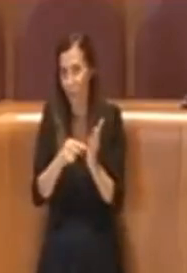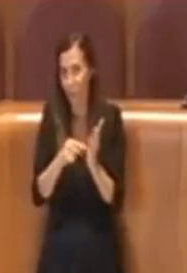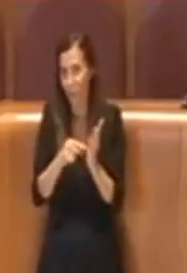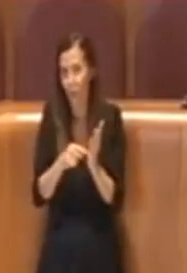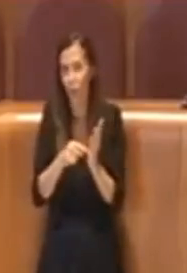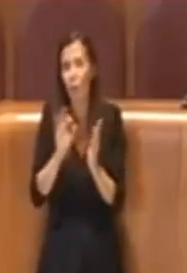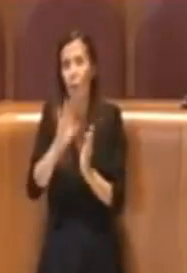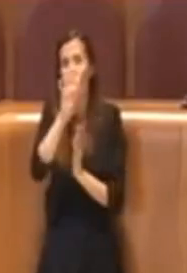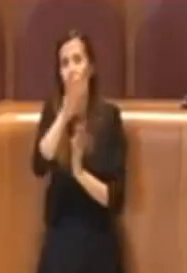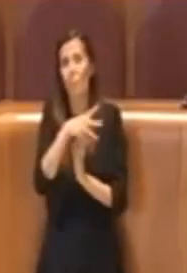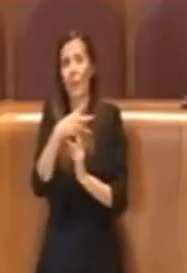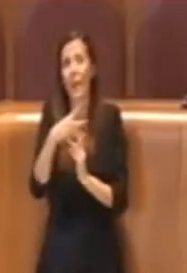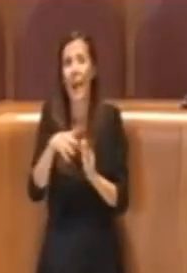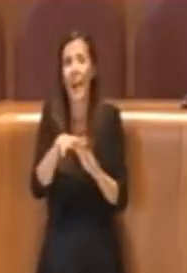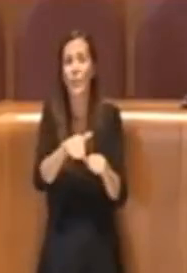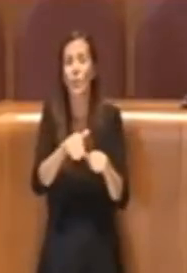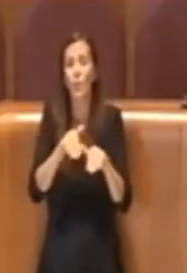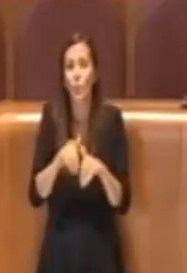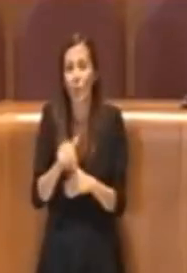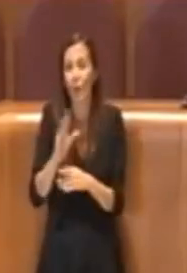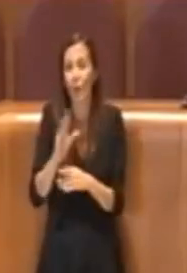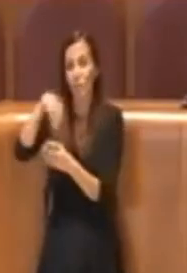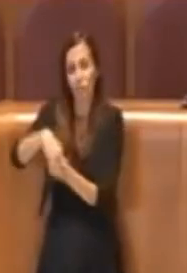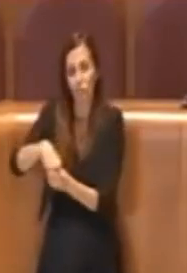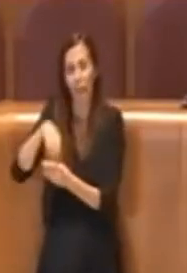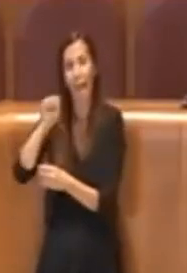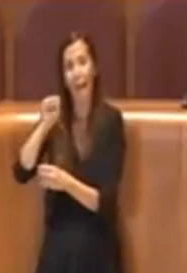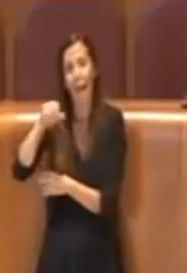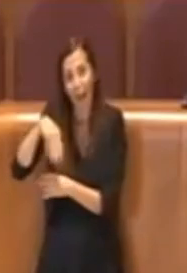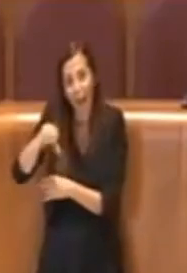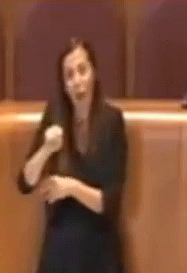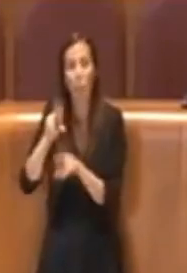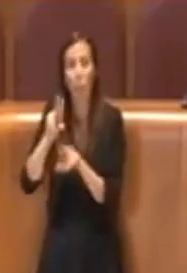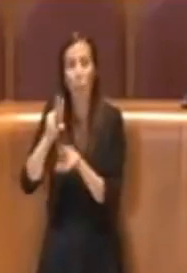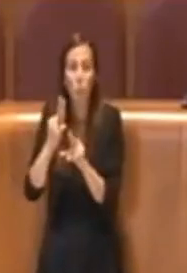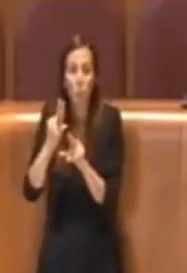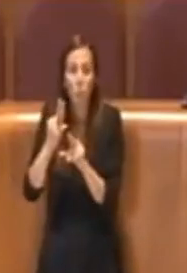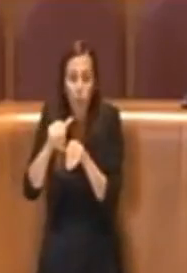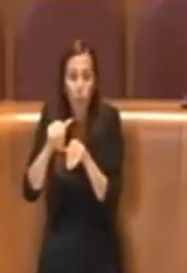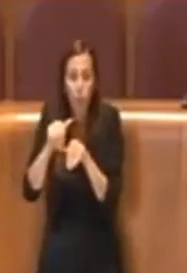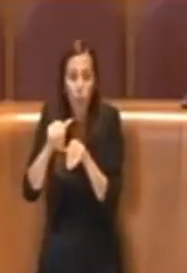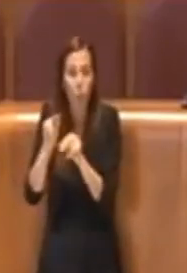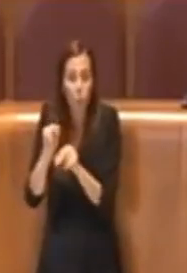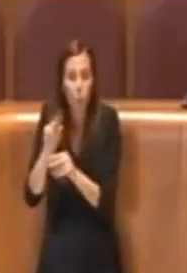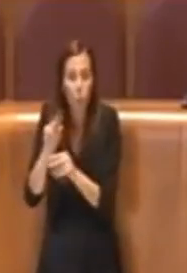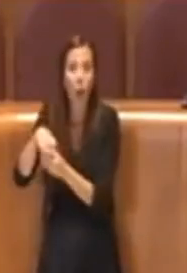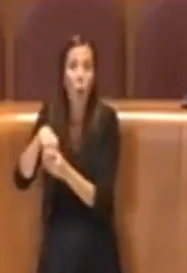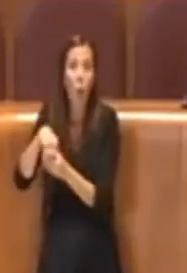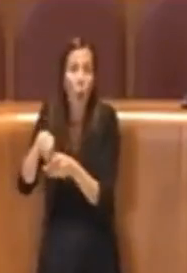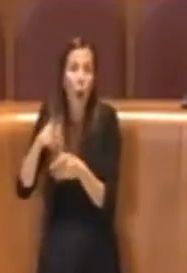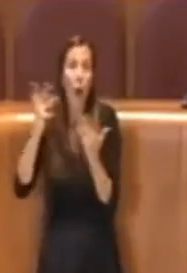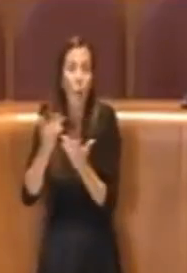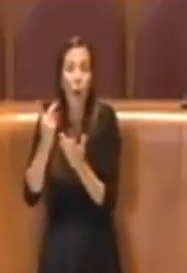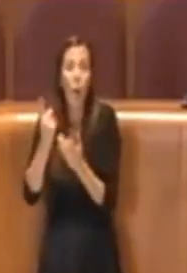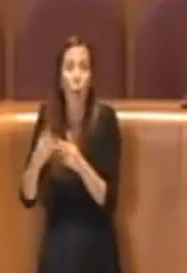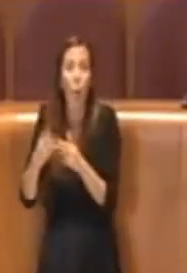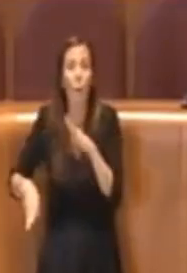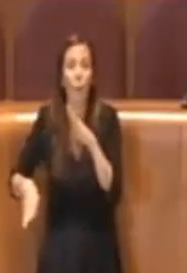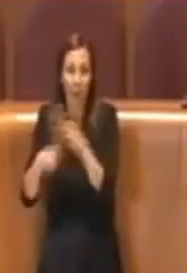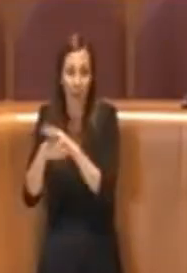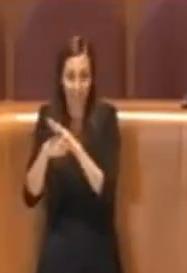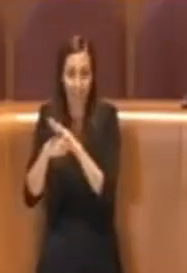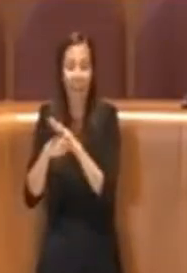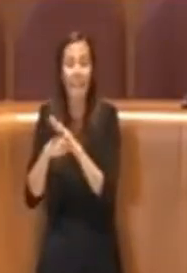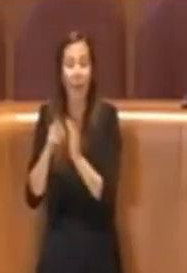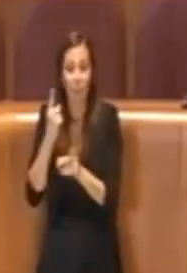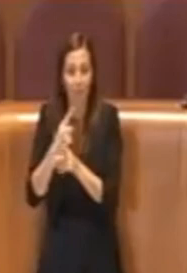piano assunzionale in Ama, riteniamo che questo sia un inizio e che si debba continuare su questa